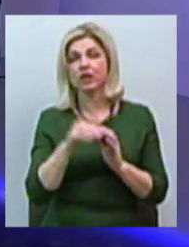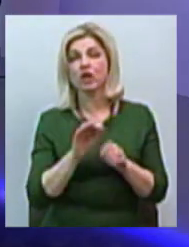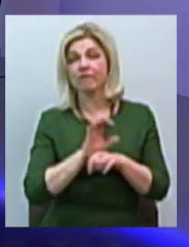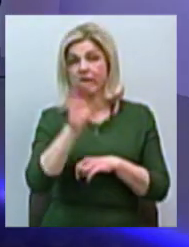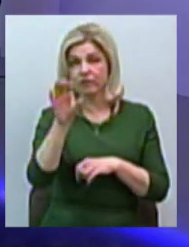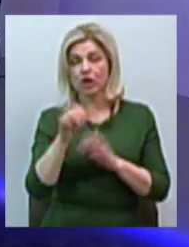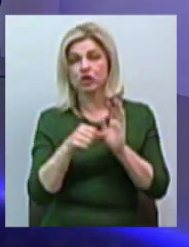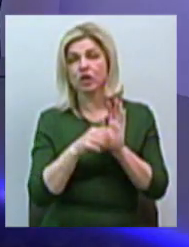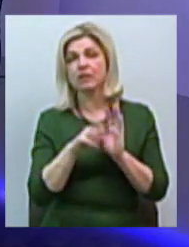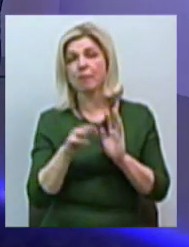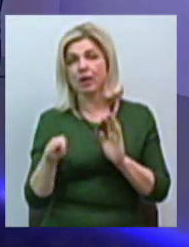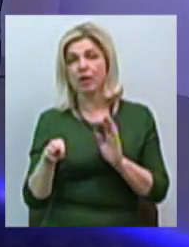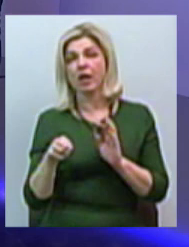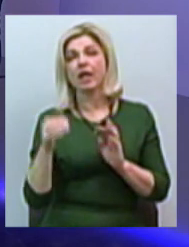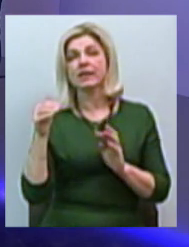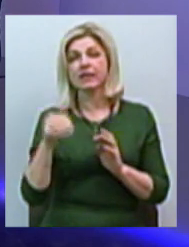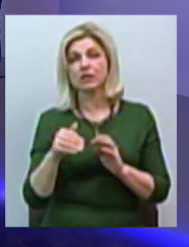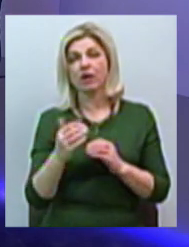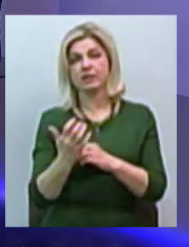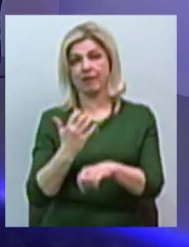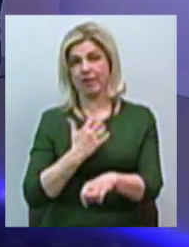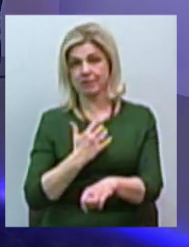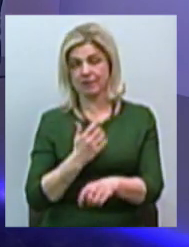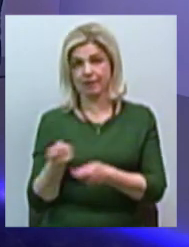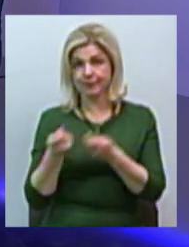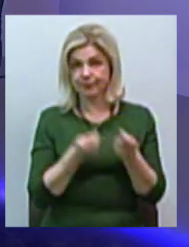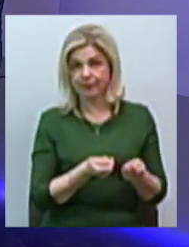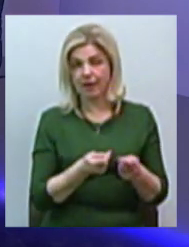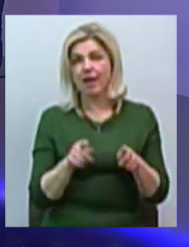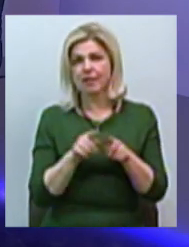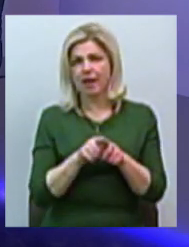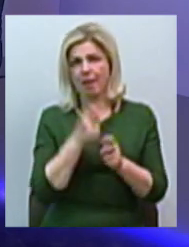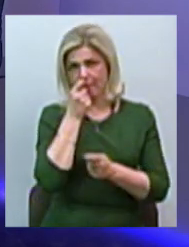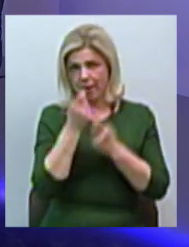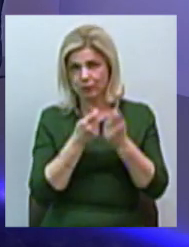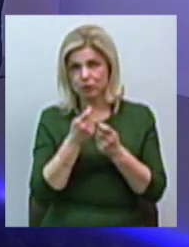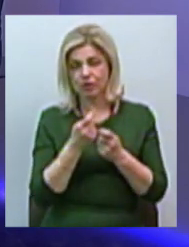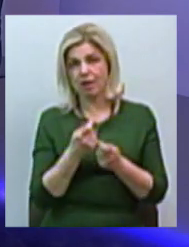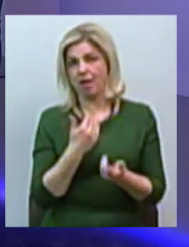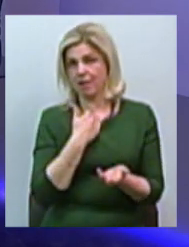агроф'южн, завезли. Тобто навіть в таких дрібницях, здавалося б,